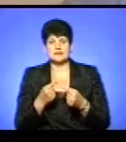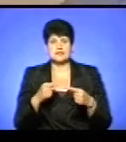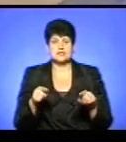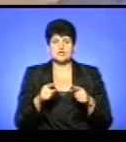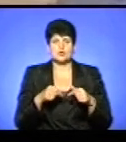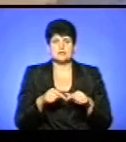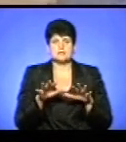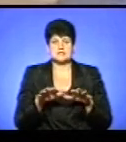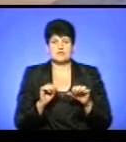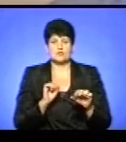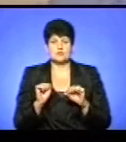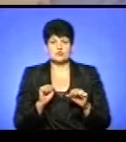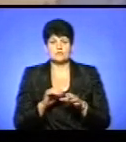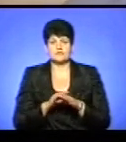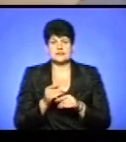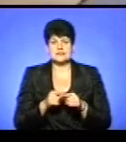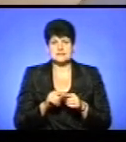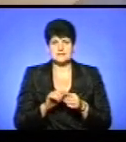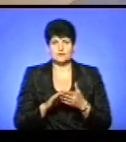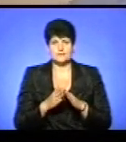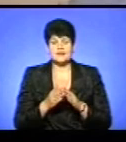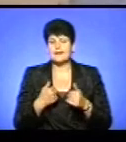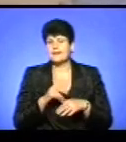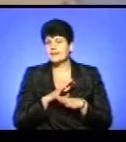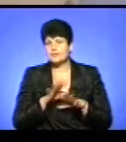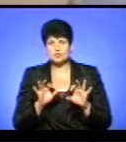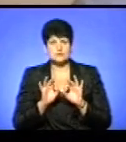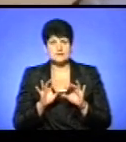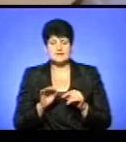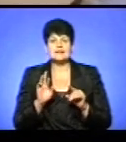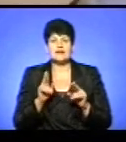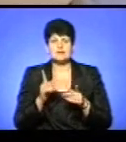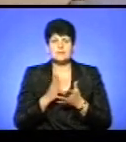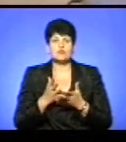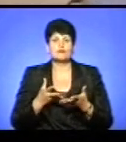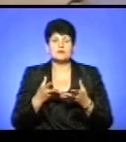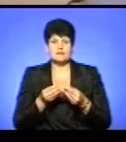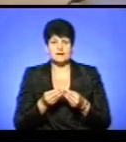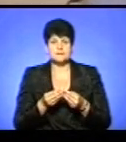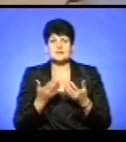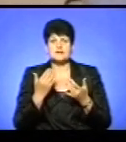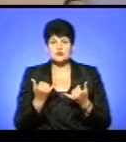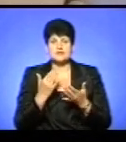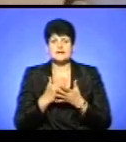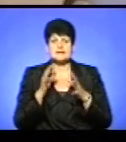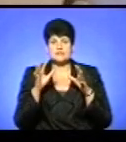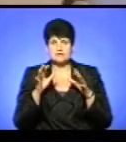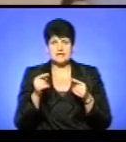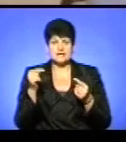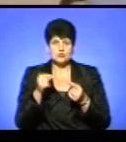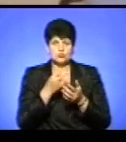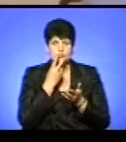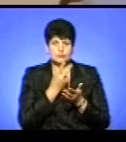Я не буду коментувати, яким чином батьки мають впливати. Я вам скажу інше, що сьогодні є діючий законодавство, яке чітко